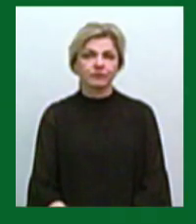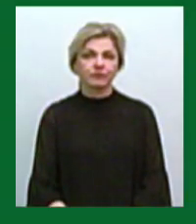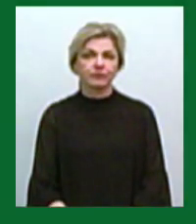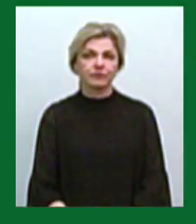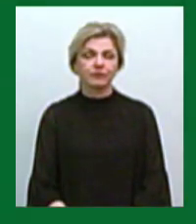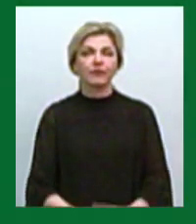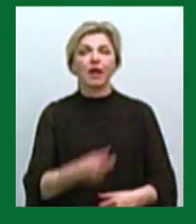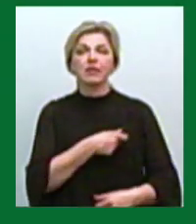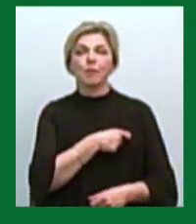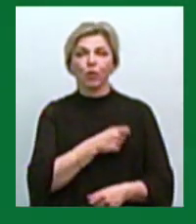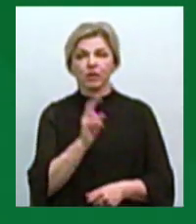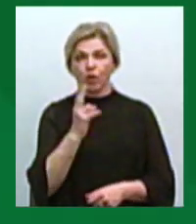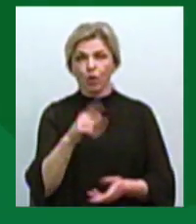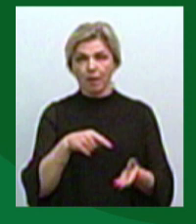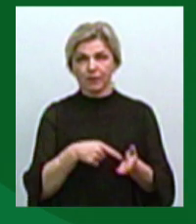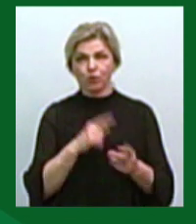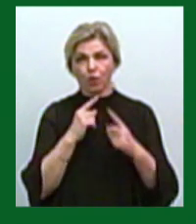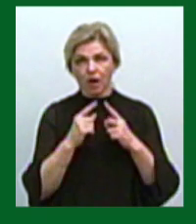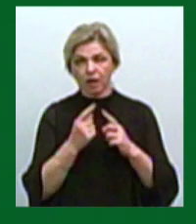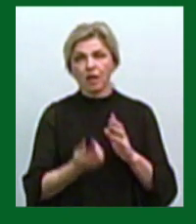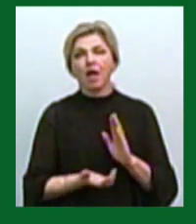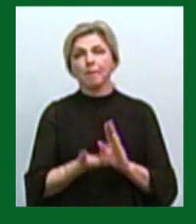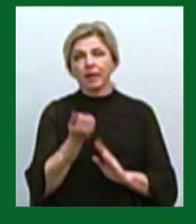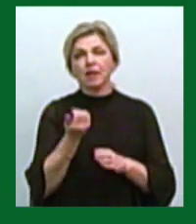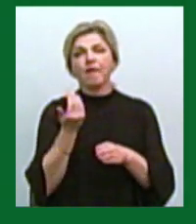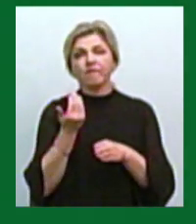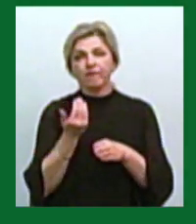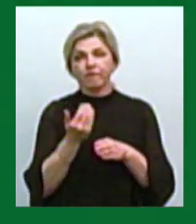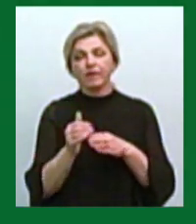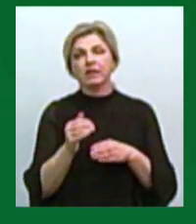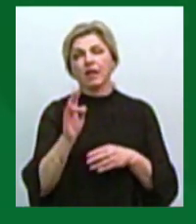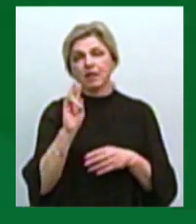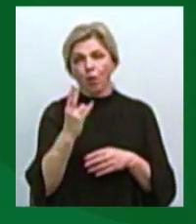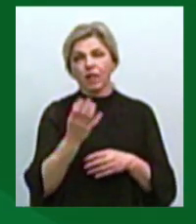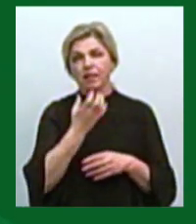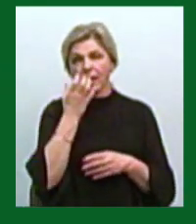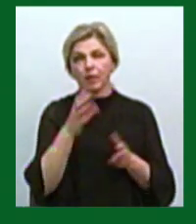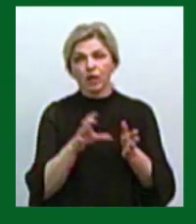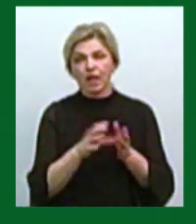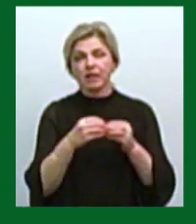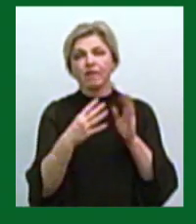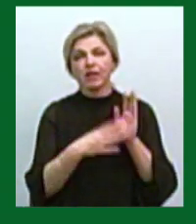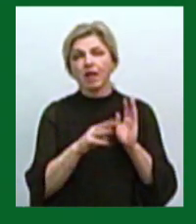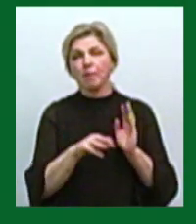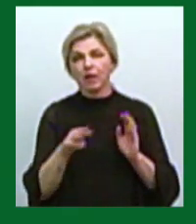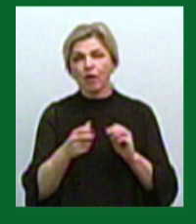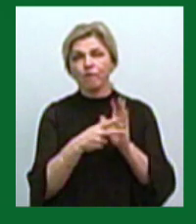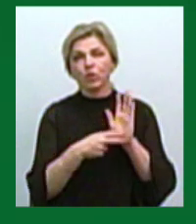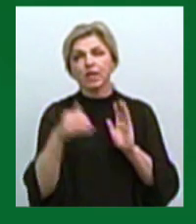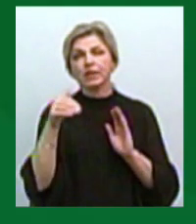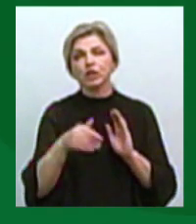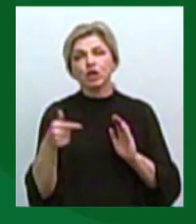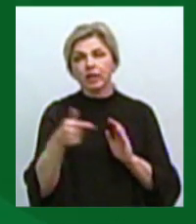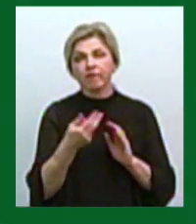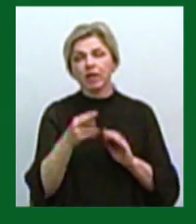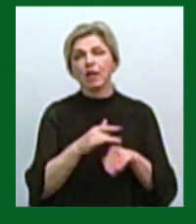Депутати Миколаївської міської ради підтримали виділення Миколаївоблтеплоенерго 19 мільйонів 800 тисяч гривень